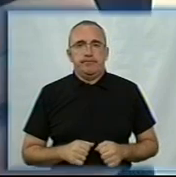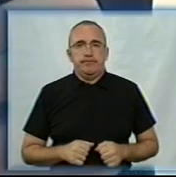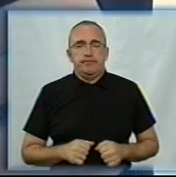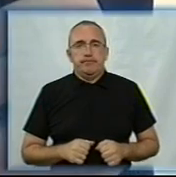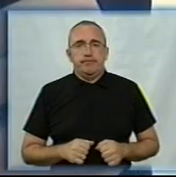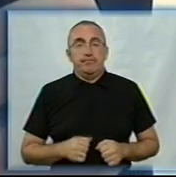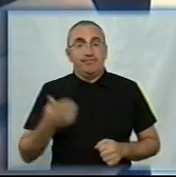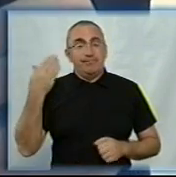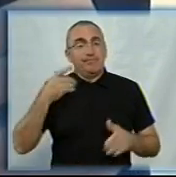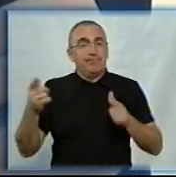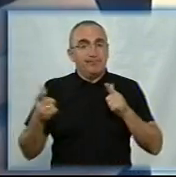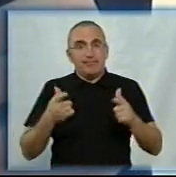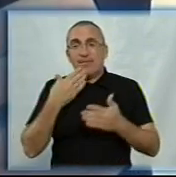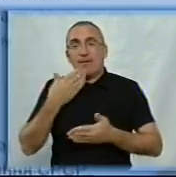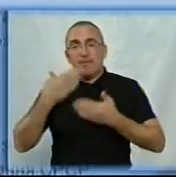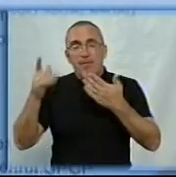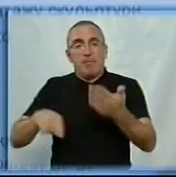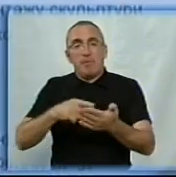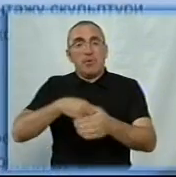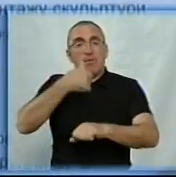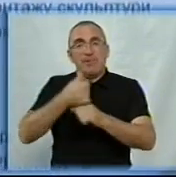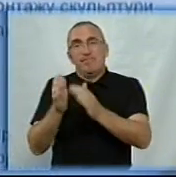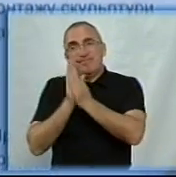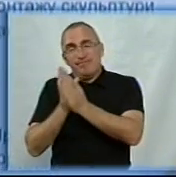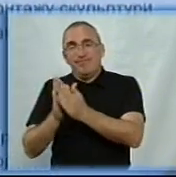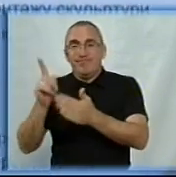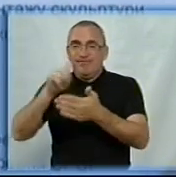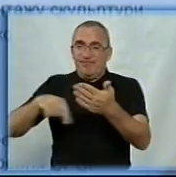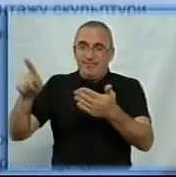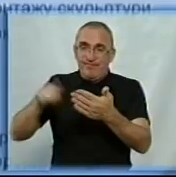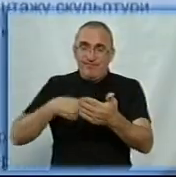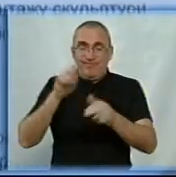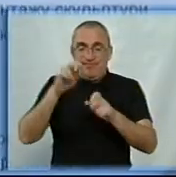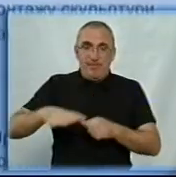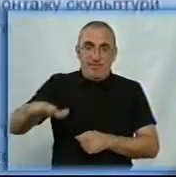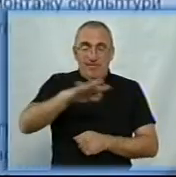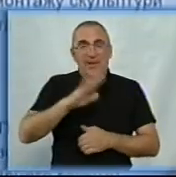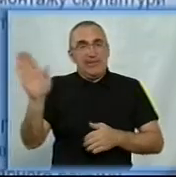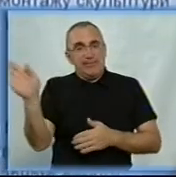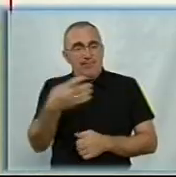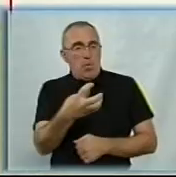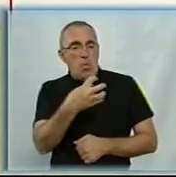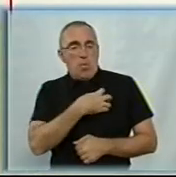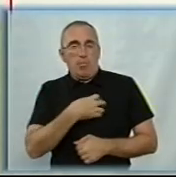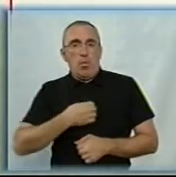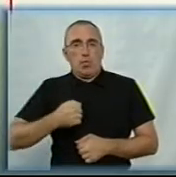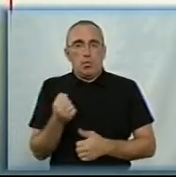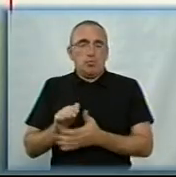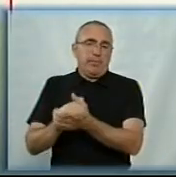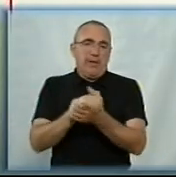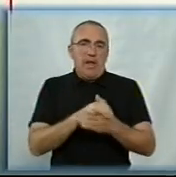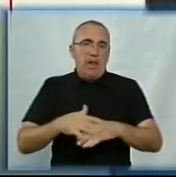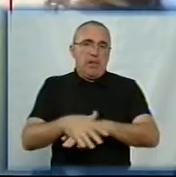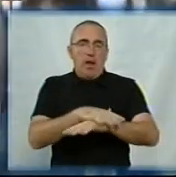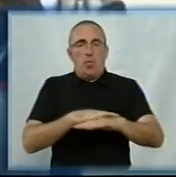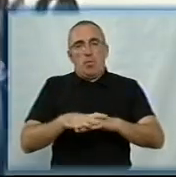Тоді підготували звернення до міського голови з проханням переіменувати площу та прибрати звідси Орден Дружби народів. Дружба народів яких?